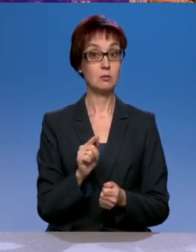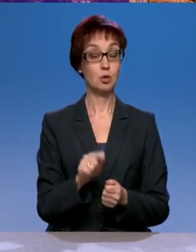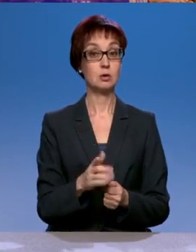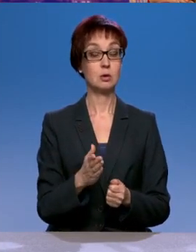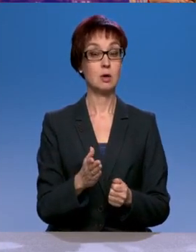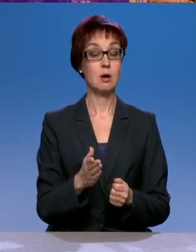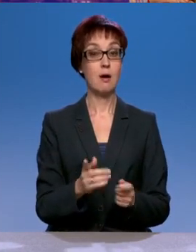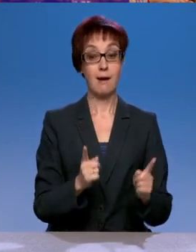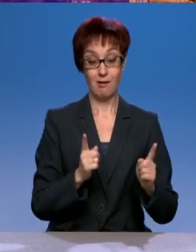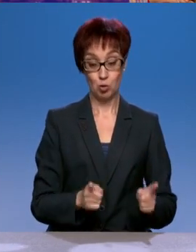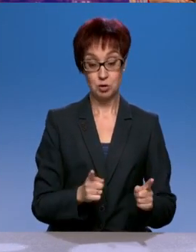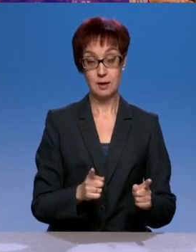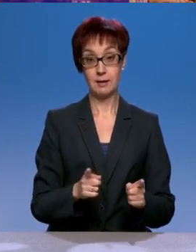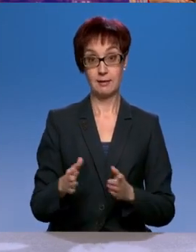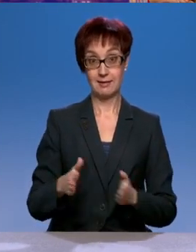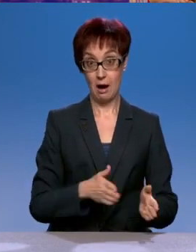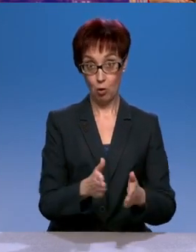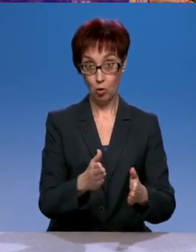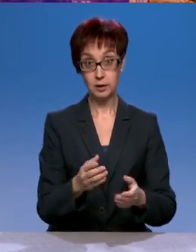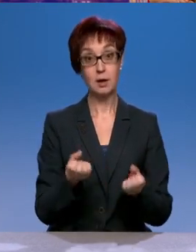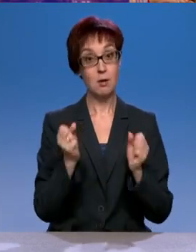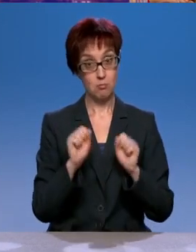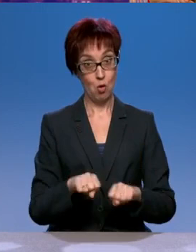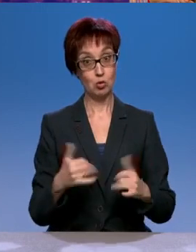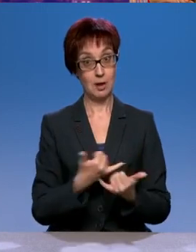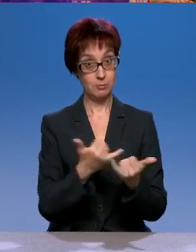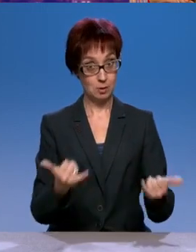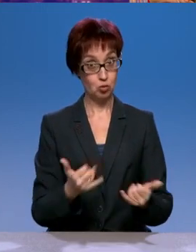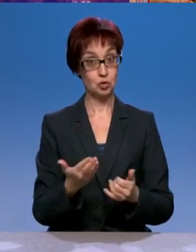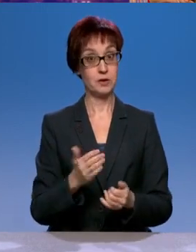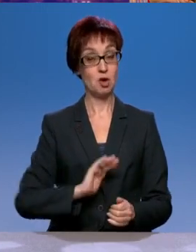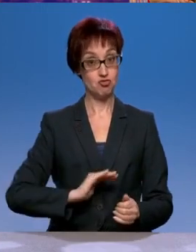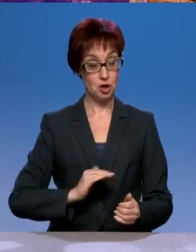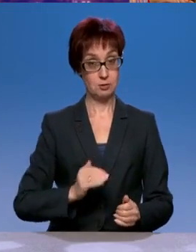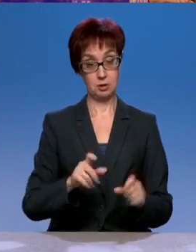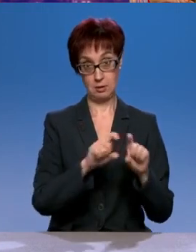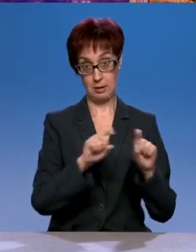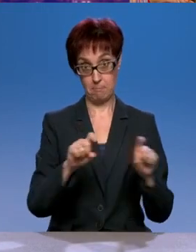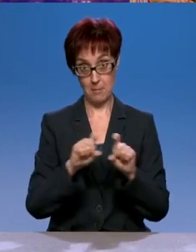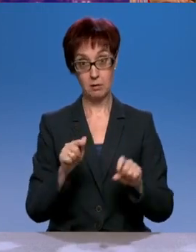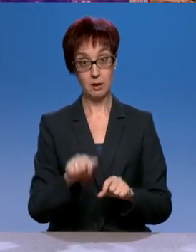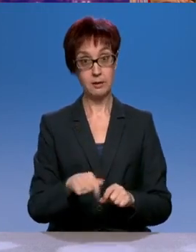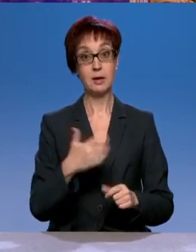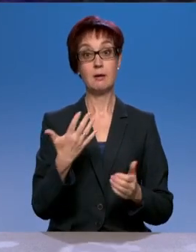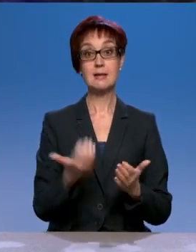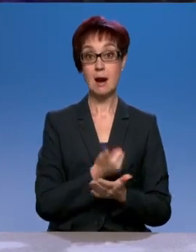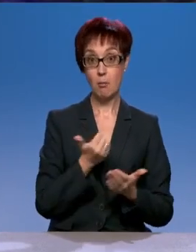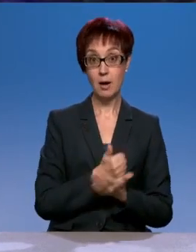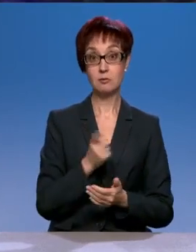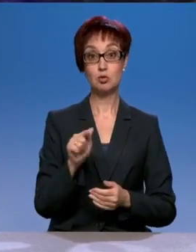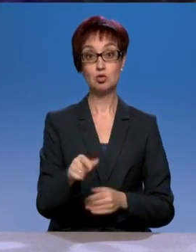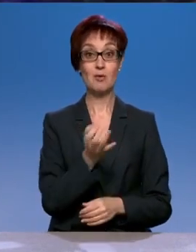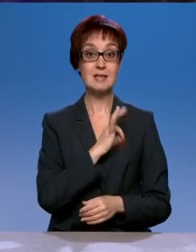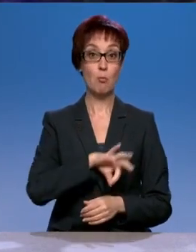дороги этой должны и могут обслуживаться частниками. И частник выигрывает здесь, он зарабатывает на том, что он использует какие-то